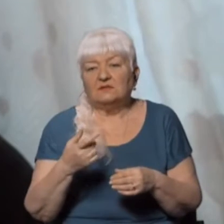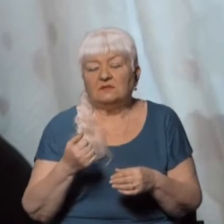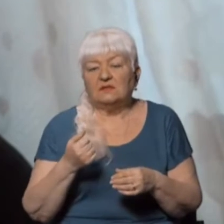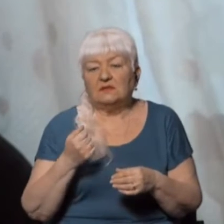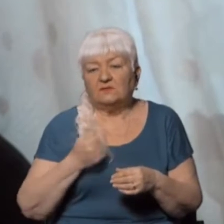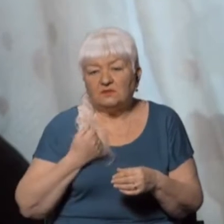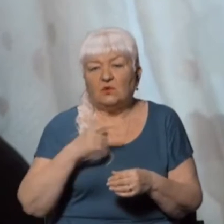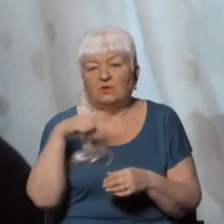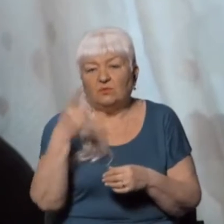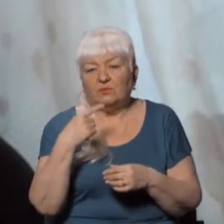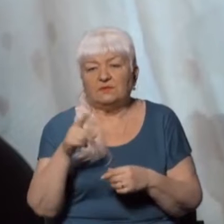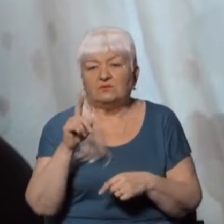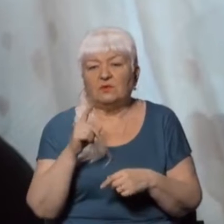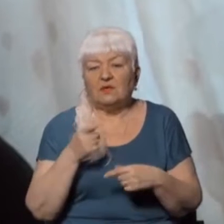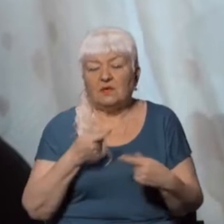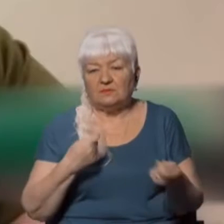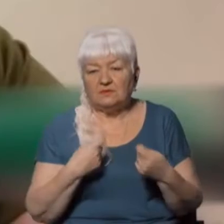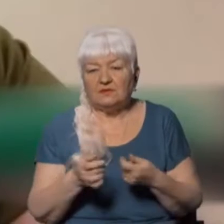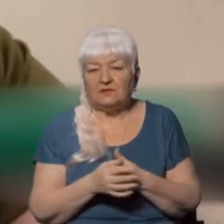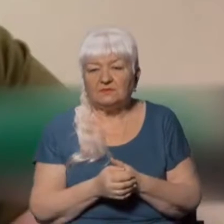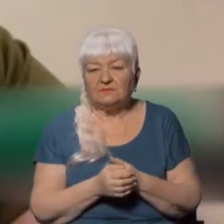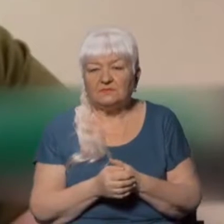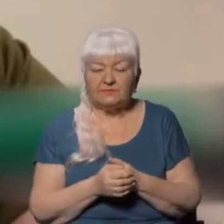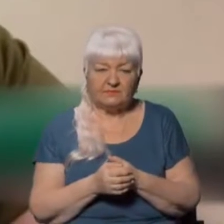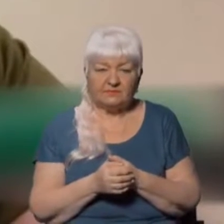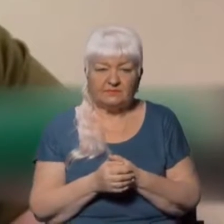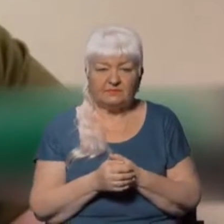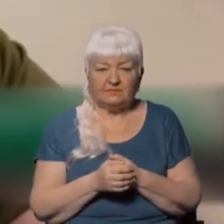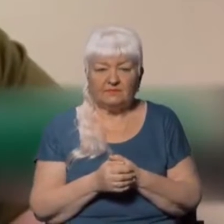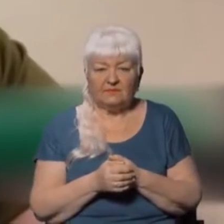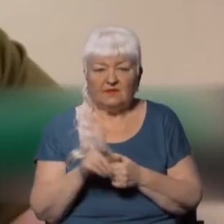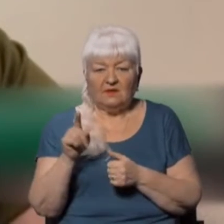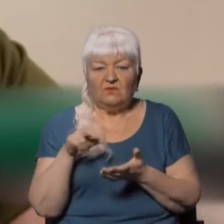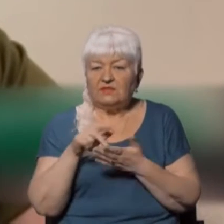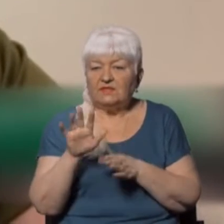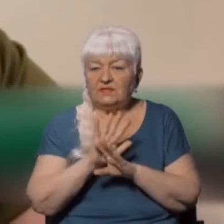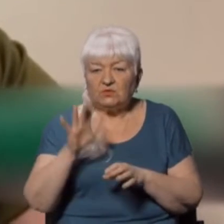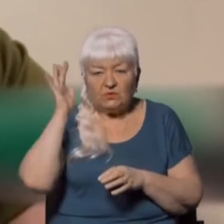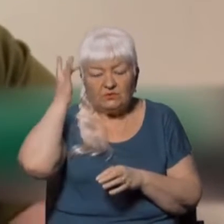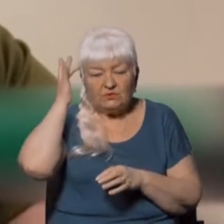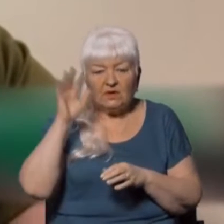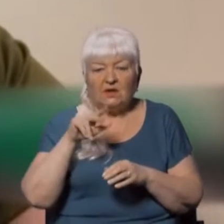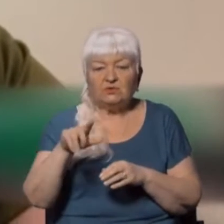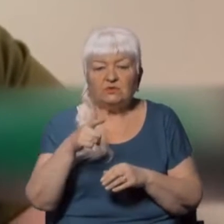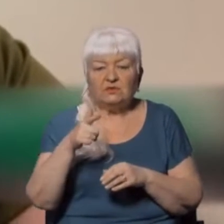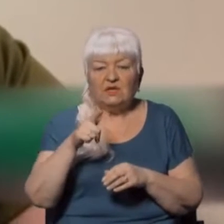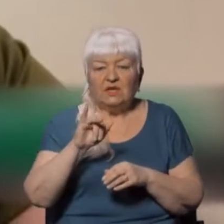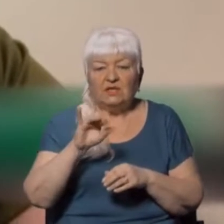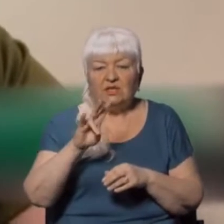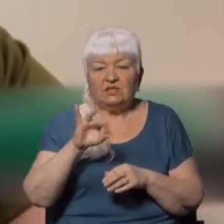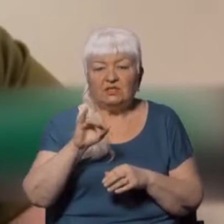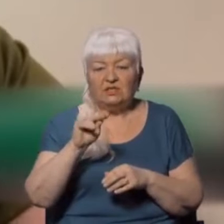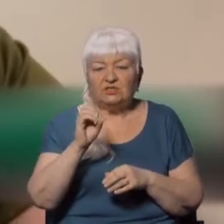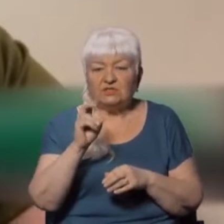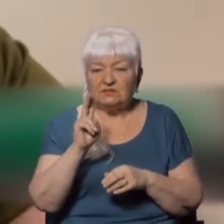Сергій Хлань. Далі пряма мова. Вони не йдуть до Криму, а вони йдуть в Гінічиську. І в Гінічиську їх